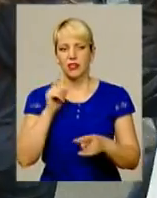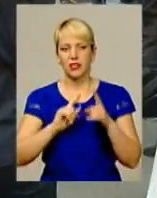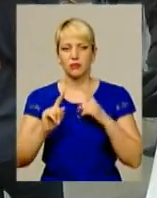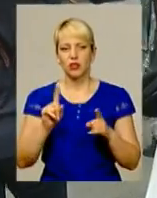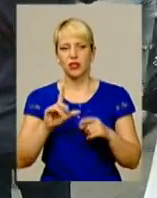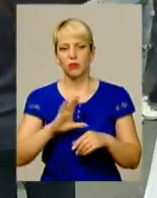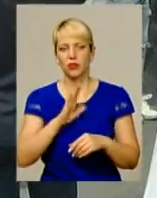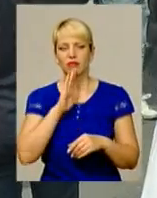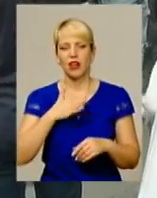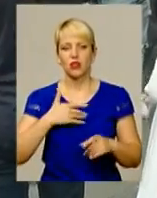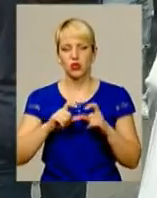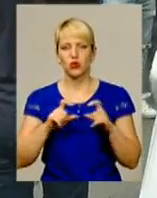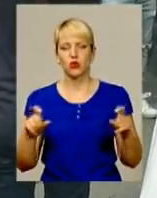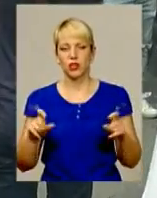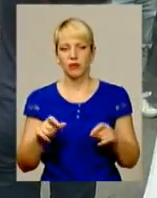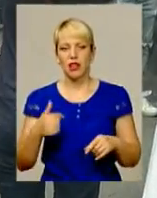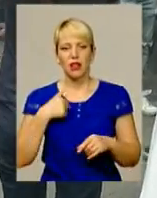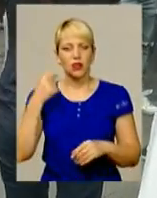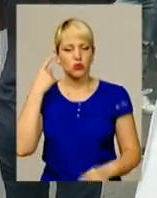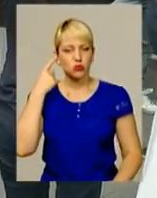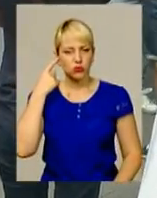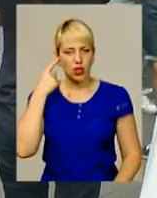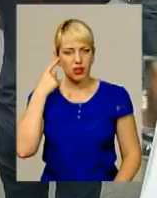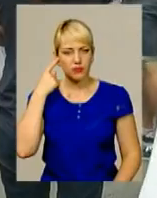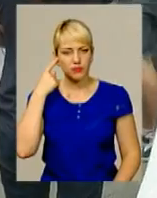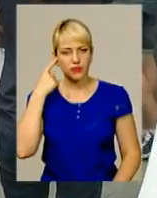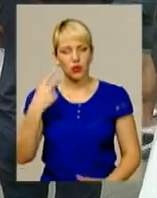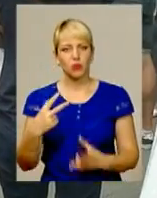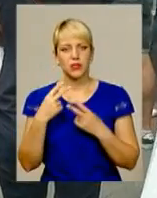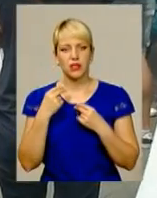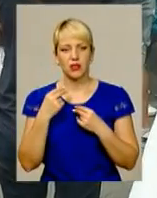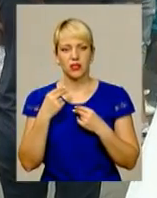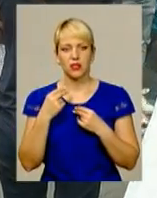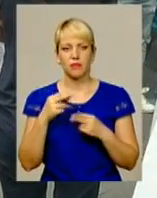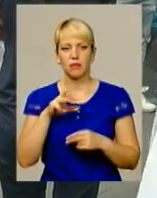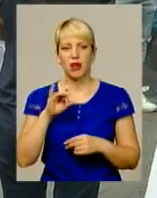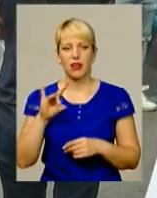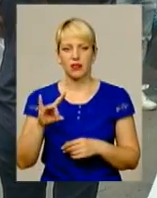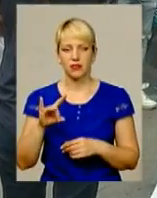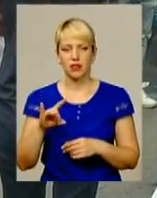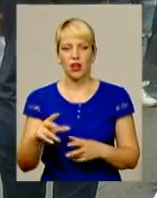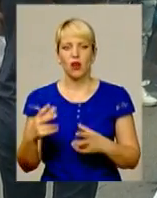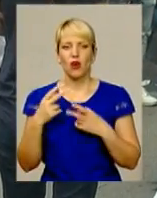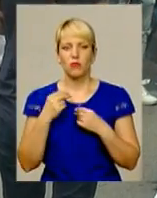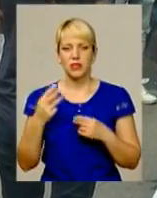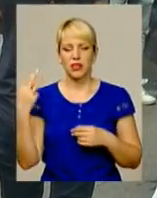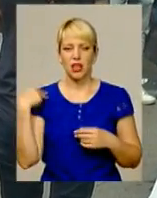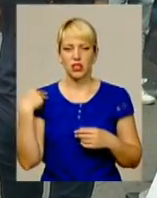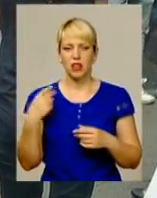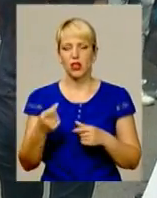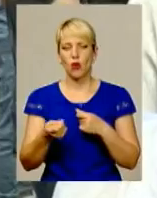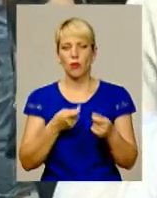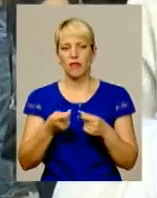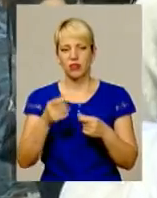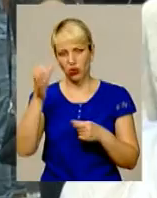відбувалися в нашій школі. Я чула обіцянки мера, обіцянки начальника міського управління